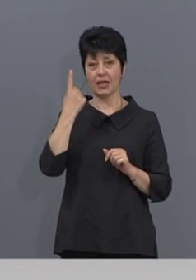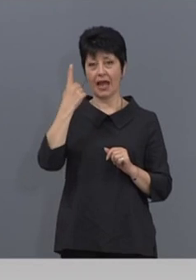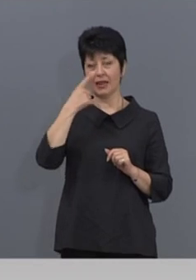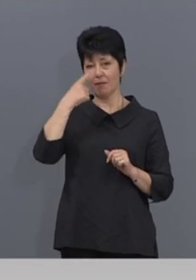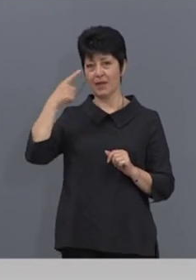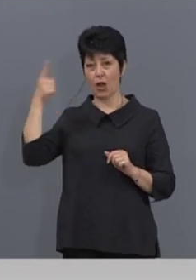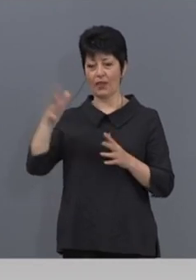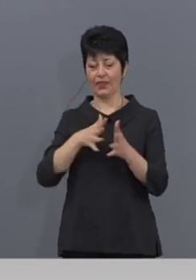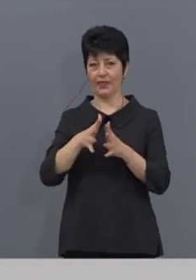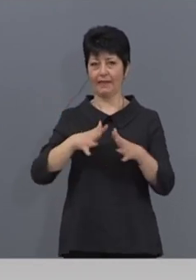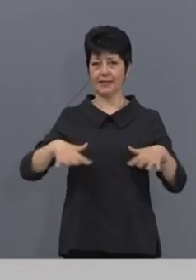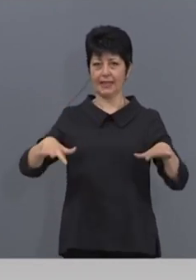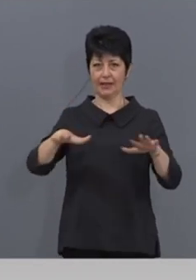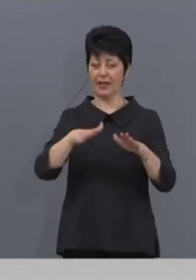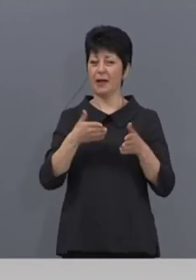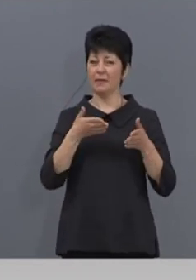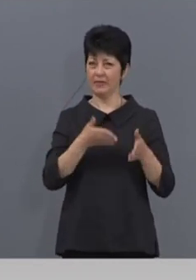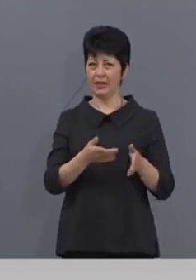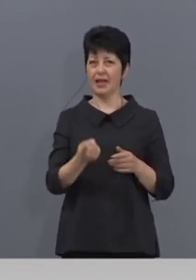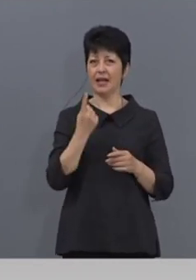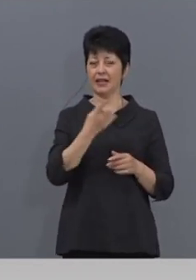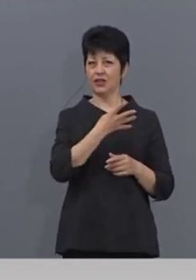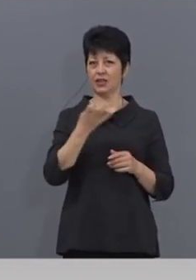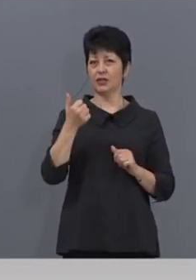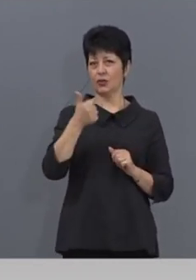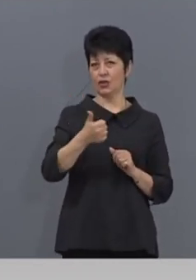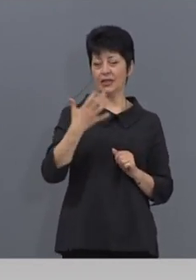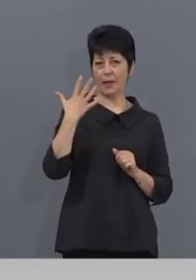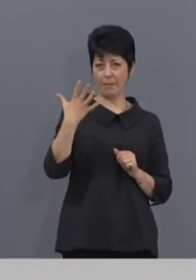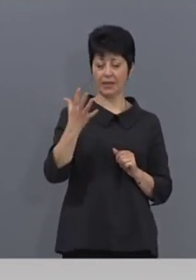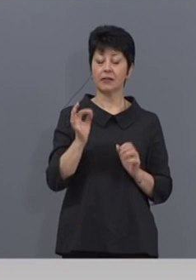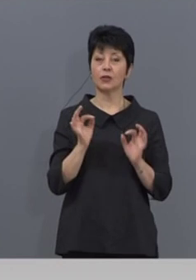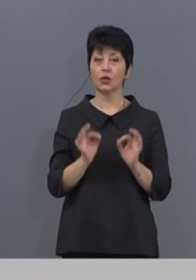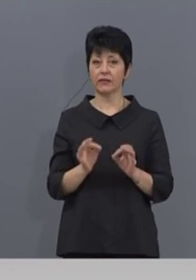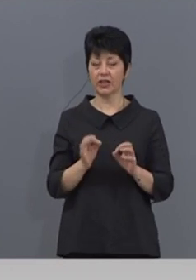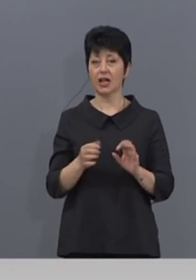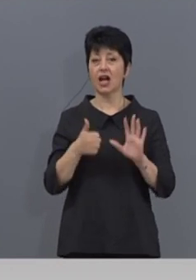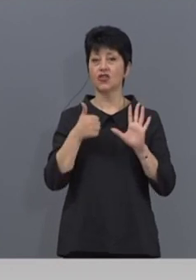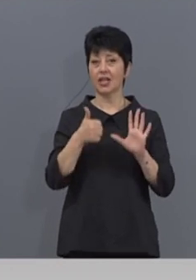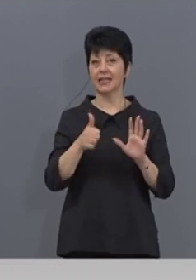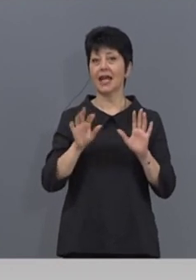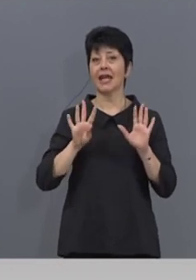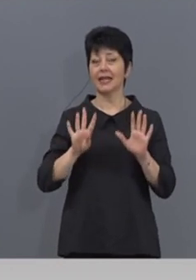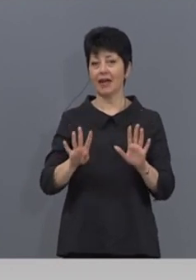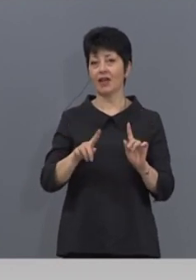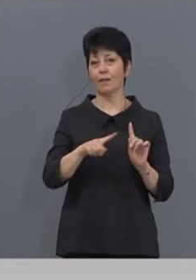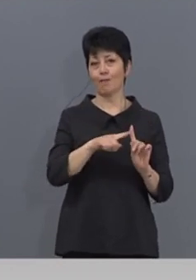При тези проби, 1465, се установиха 69 положителни резултати.